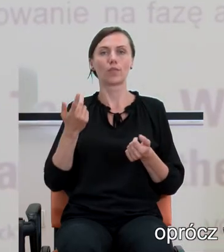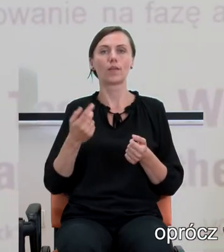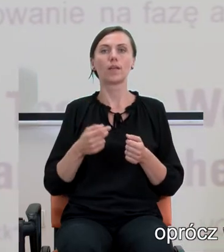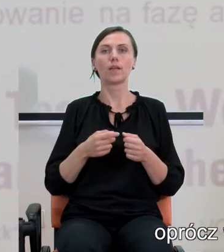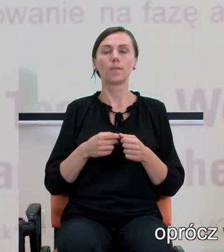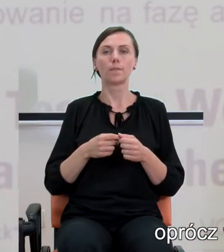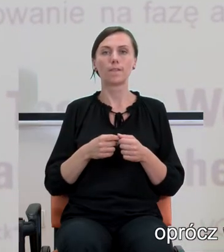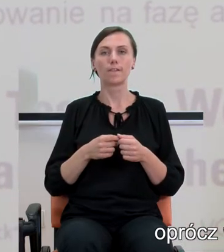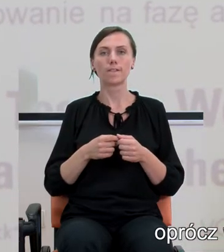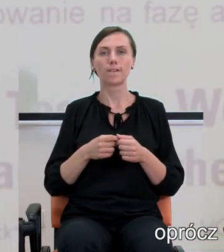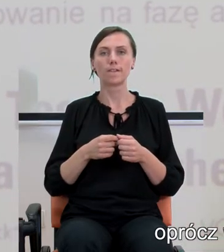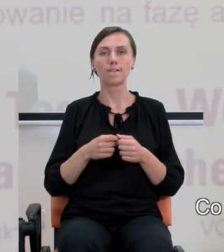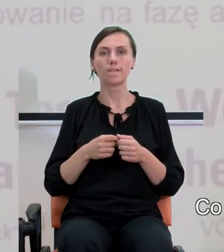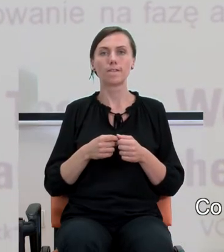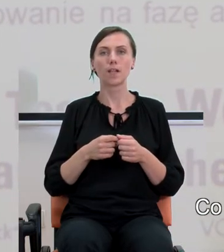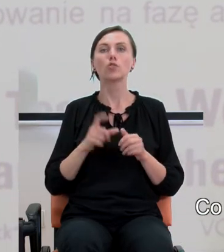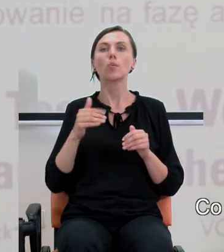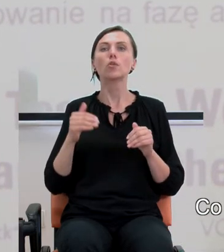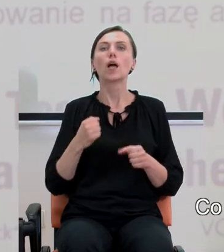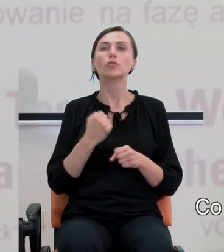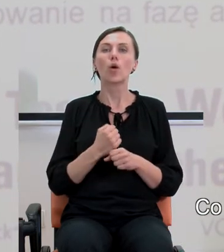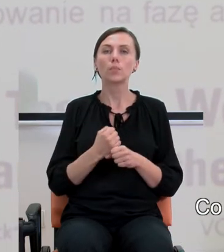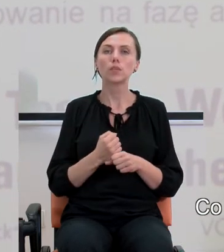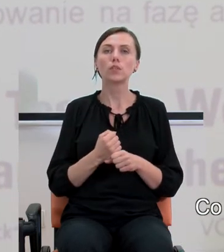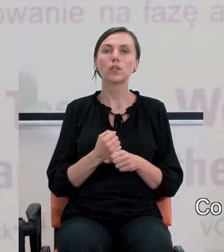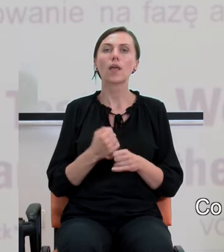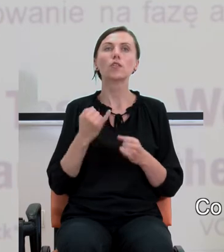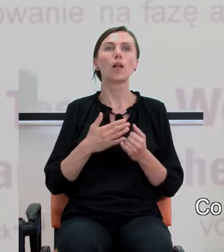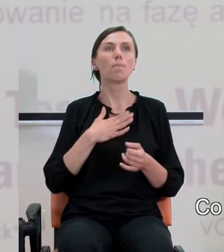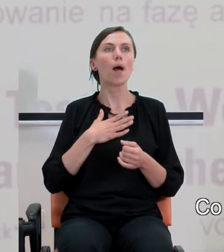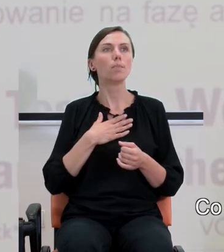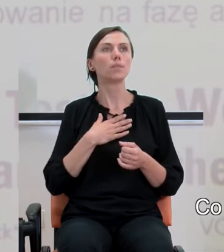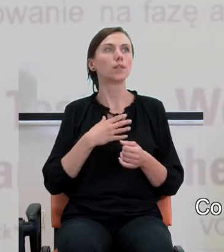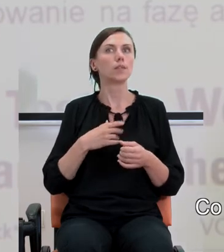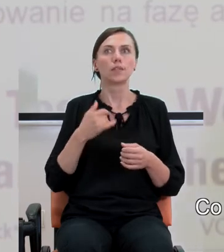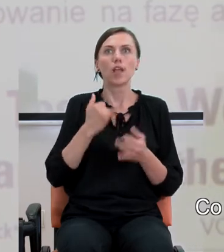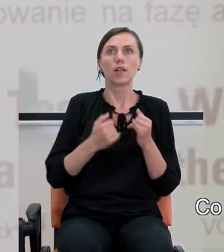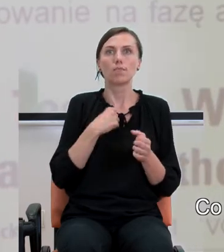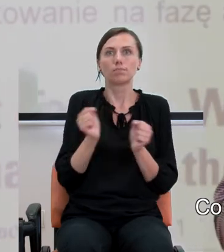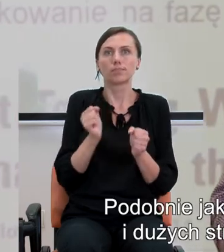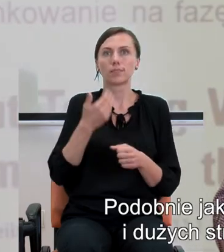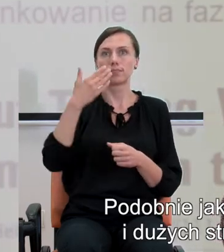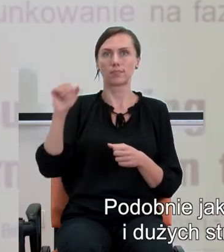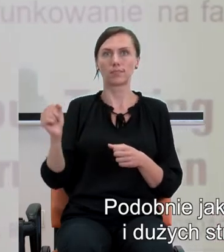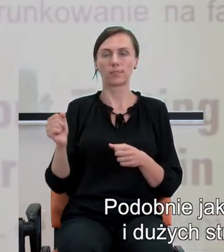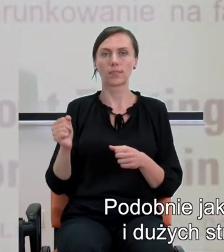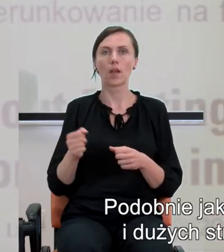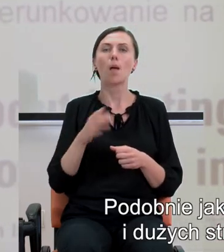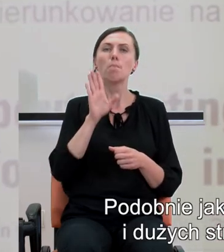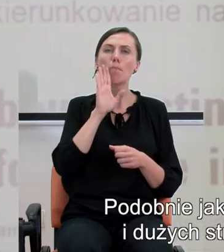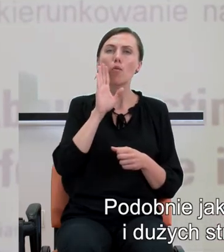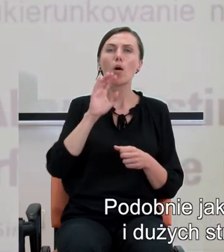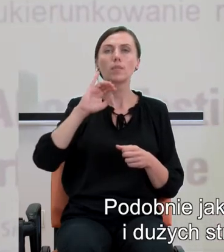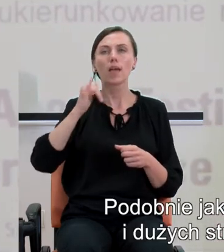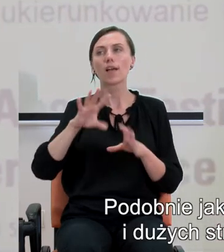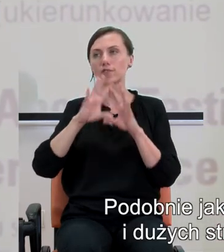Rzecz jasna. Co można zrobić, jeśli mamy do czynienia z lękiem przed matematyką? No, podobnie jak w przypadku